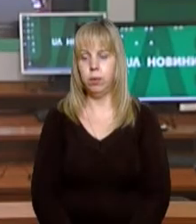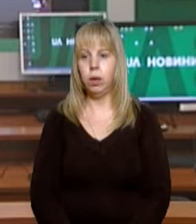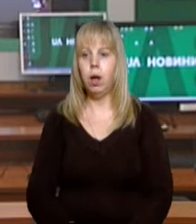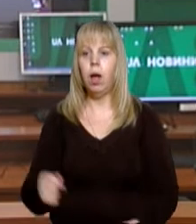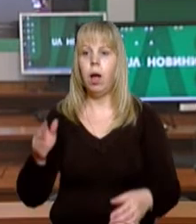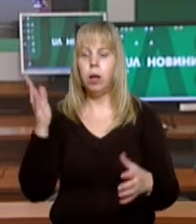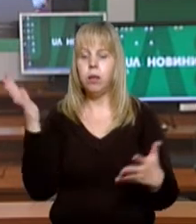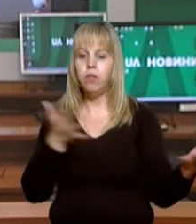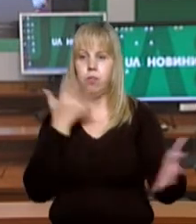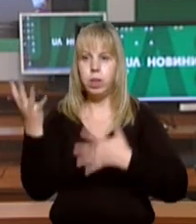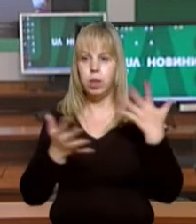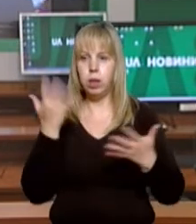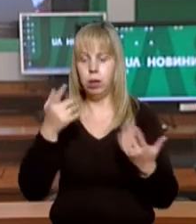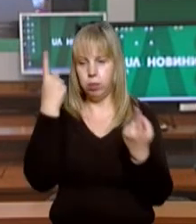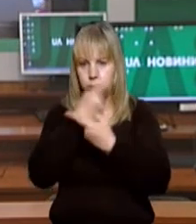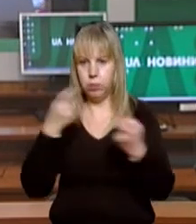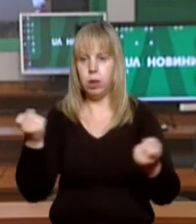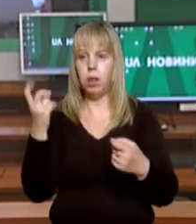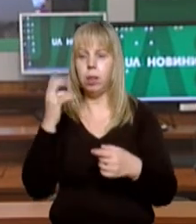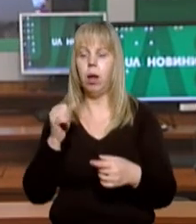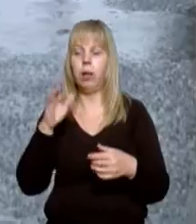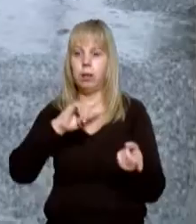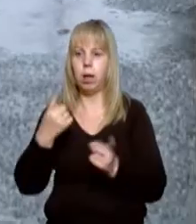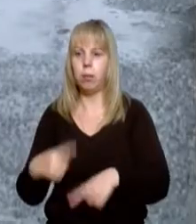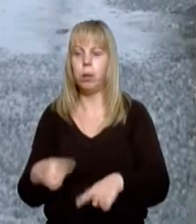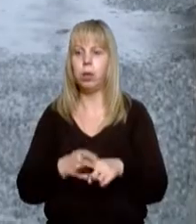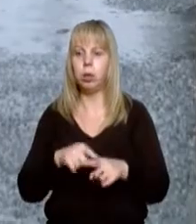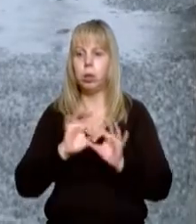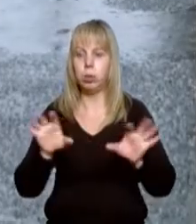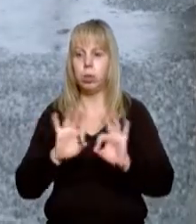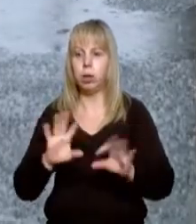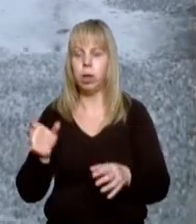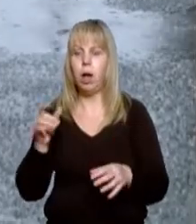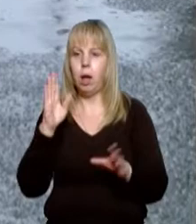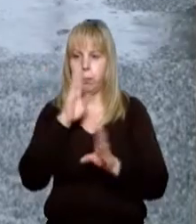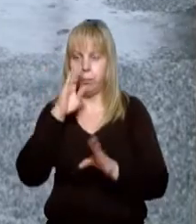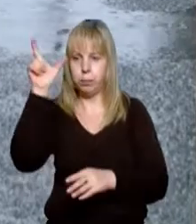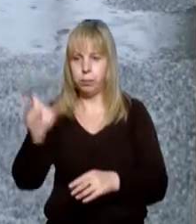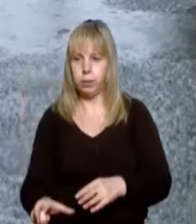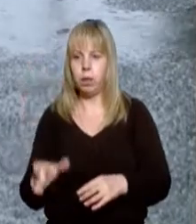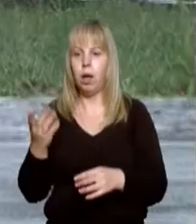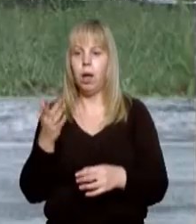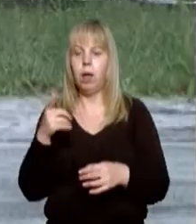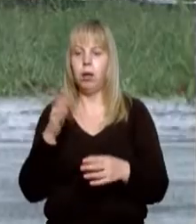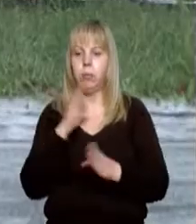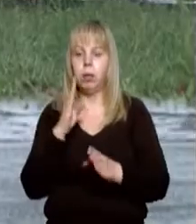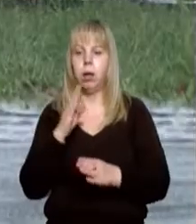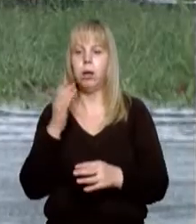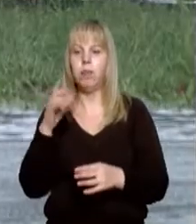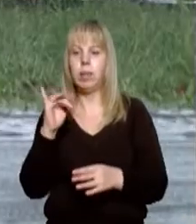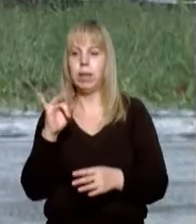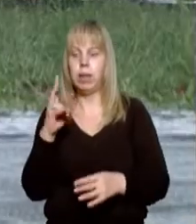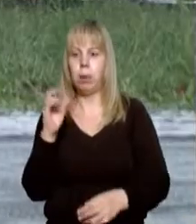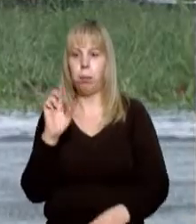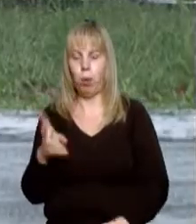Штурмове попередження оголосили на Закарпатті. Про це Суспільному розпіла сьогодні синоптокиня обласного центру з гідрометеорології